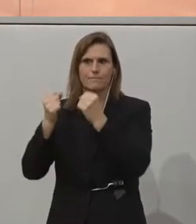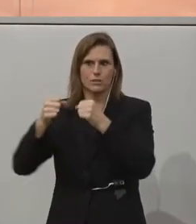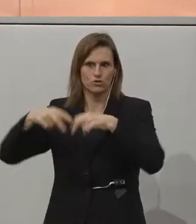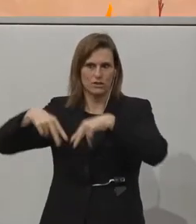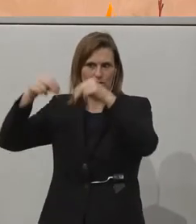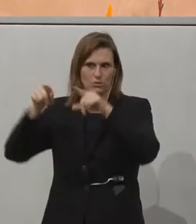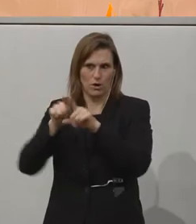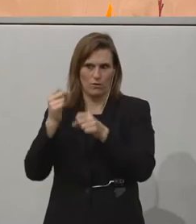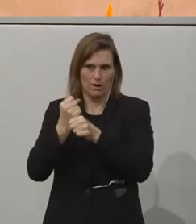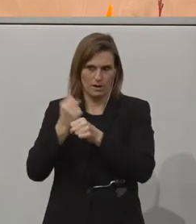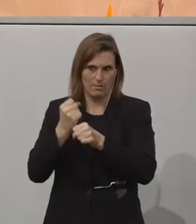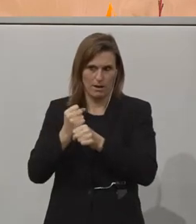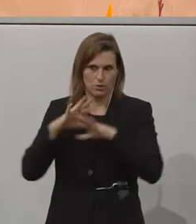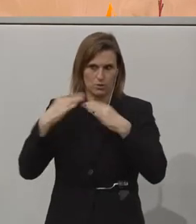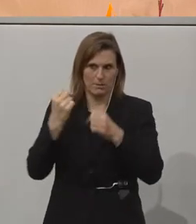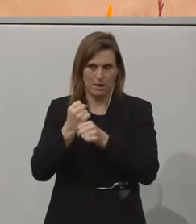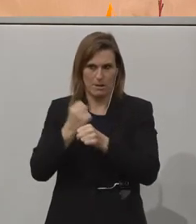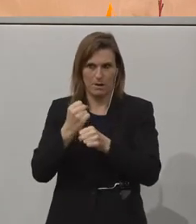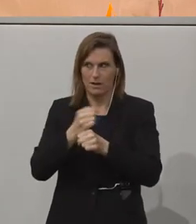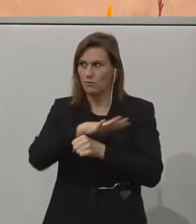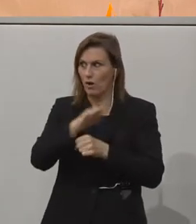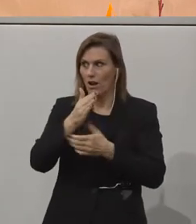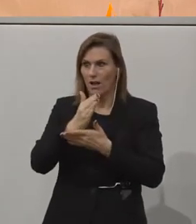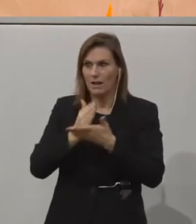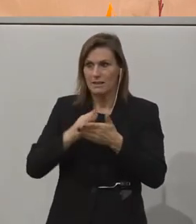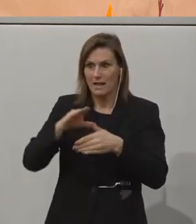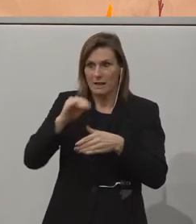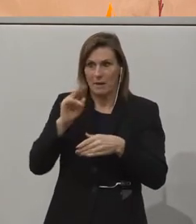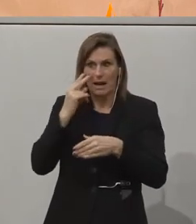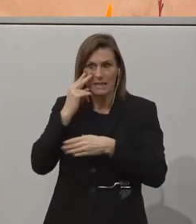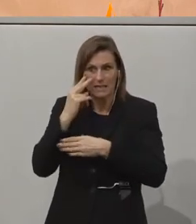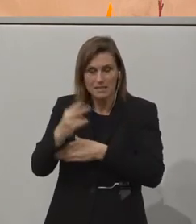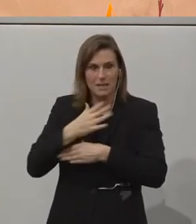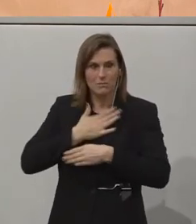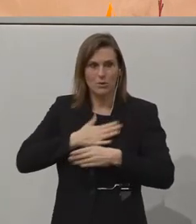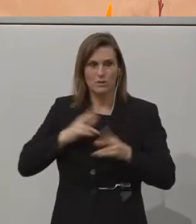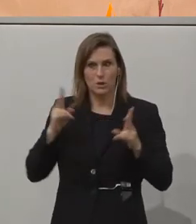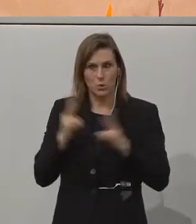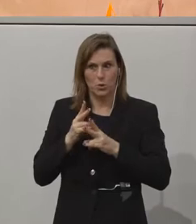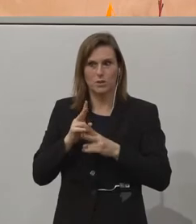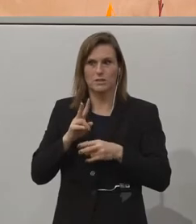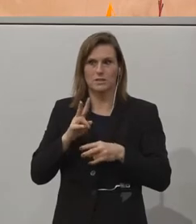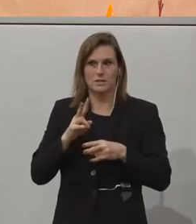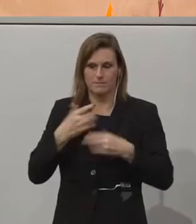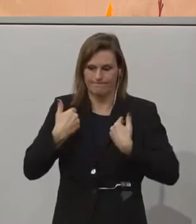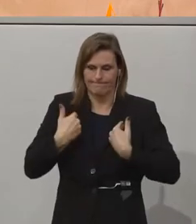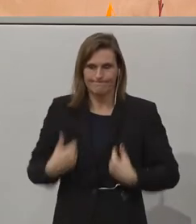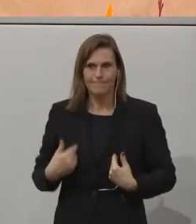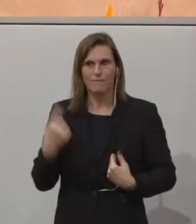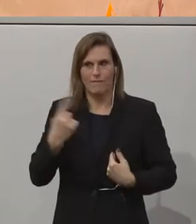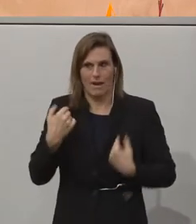haben. Für all jene Teilnehmer, die mich nicht sehen können, möchte ich mich kurz verbal vorstellen.